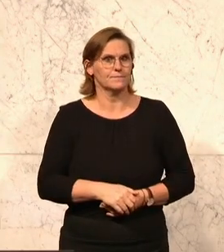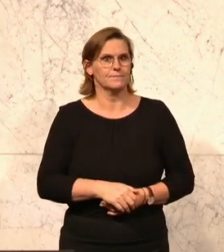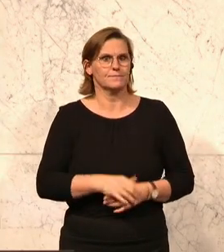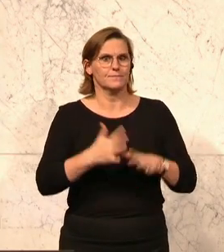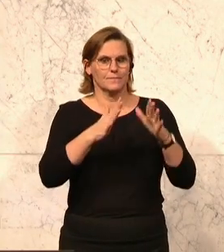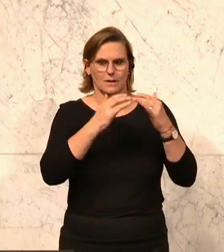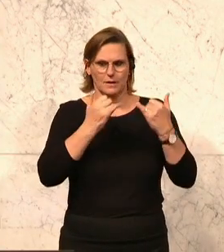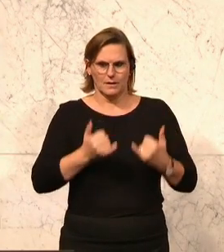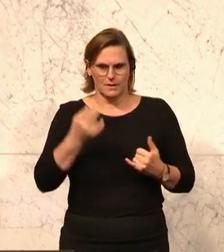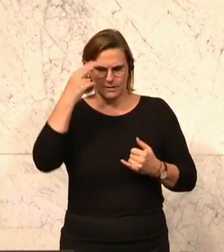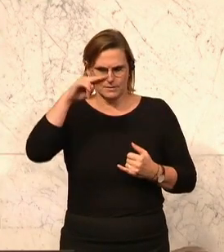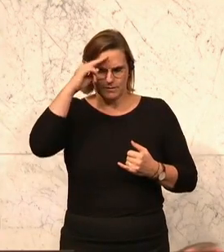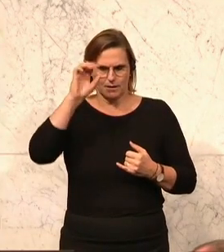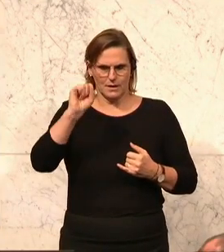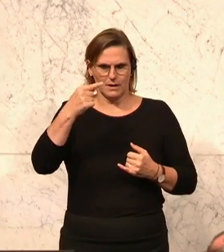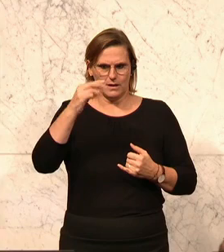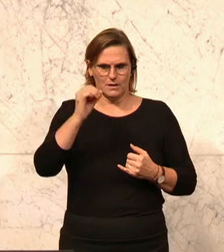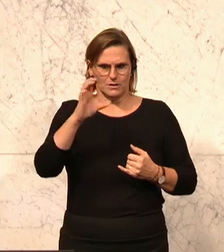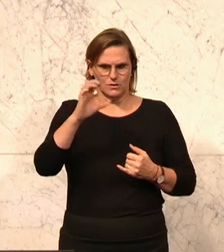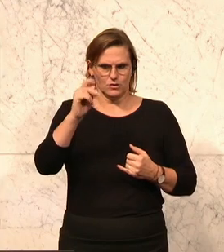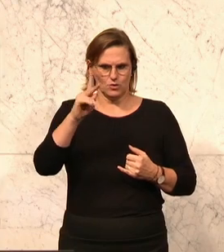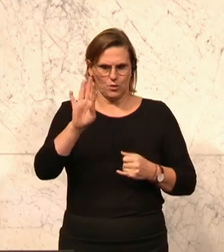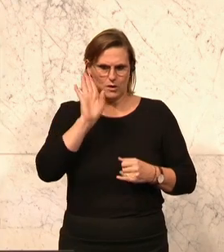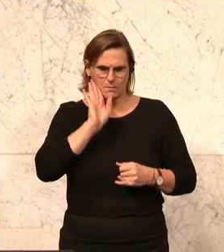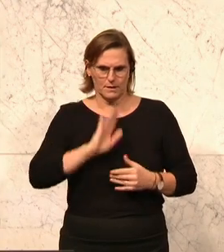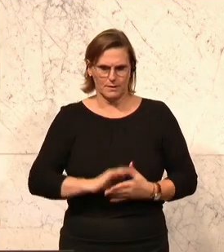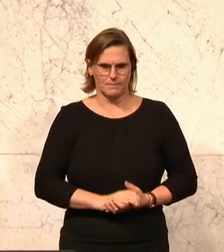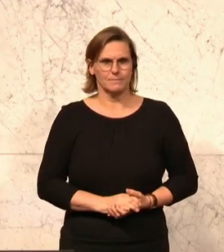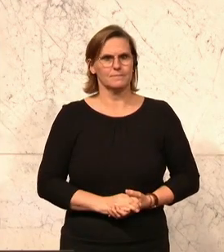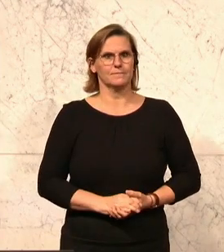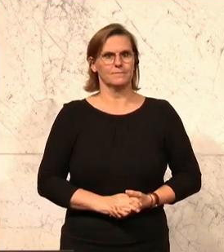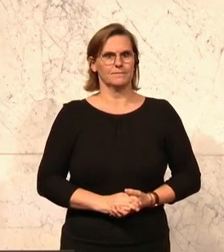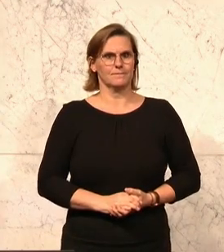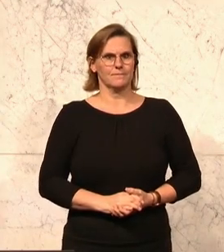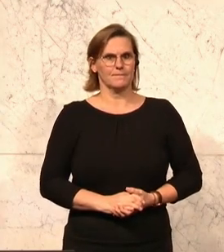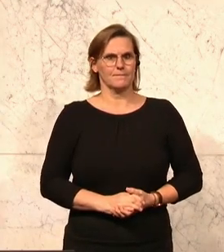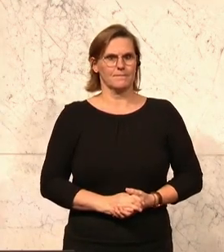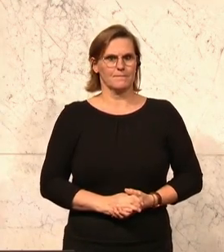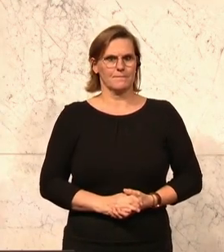war, dass es seien zu wenige Polizisten auf den Straßen unterwegs. Planstellen könnten nicht besetzt werden.